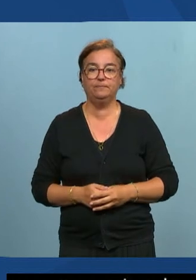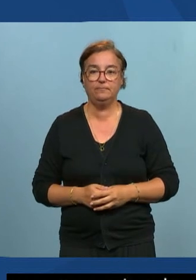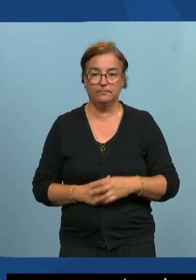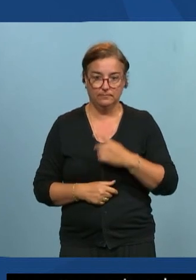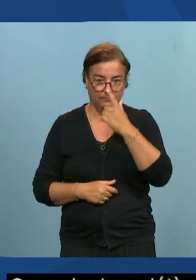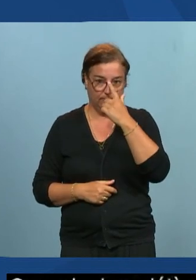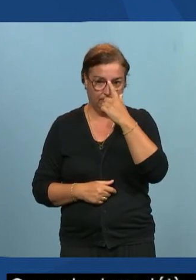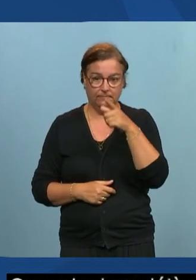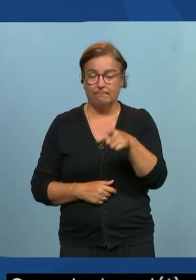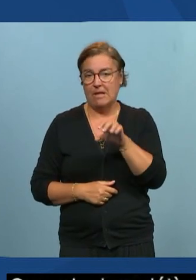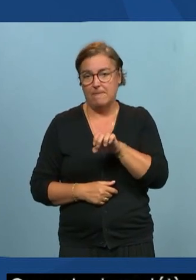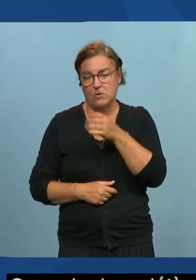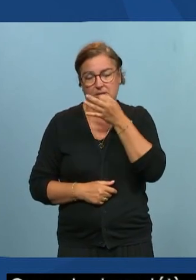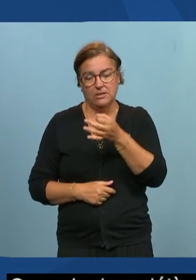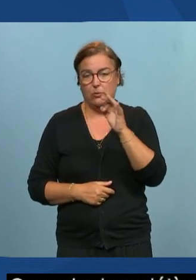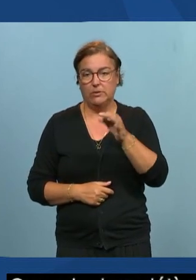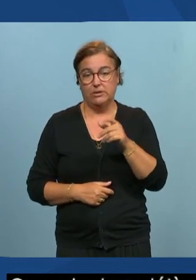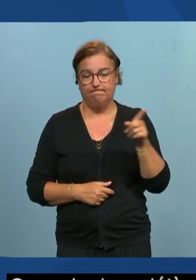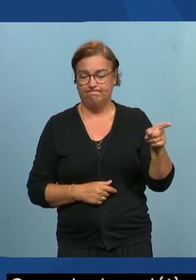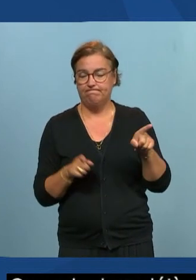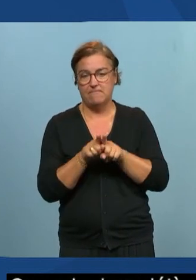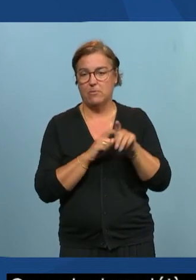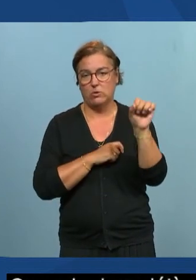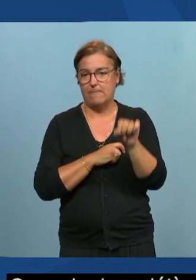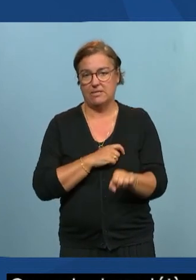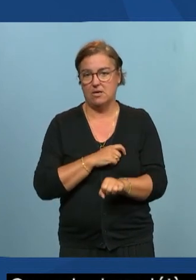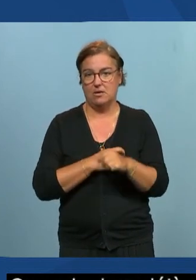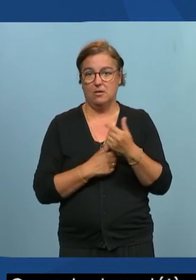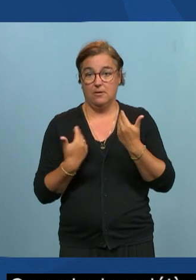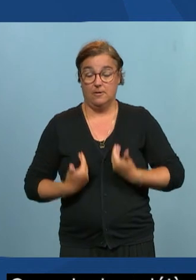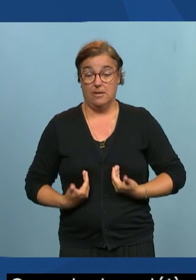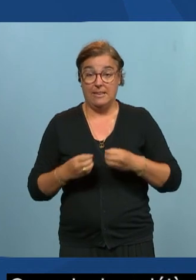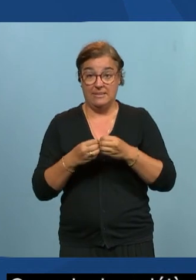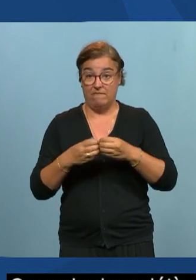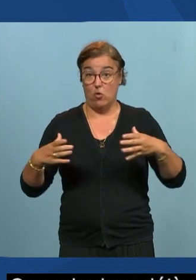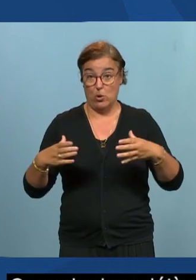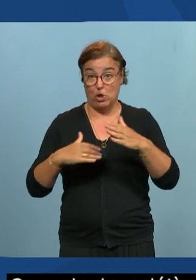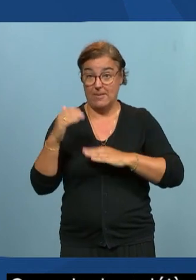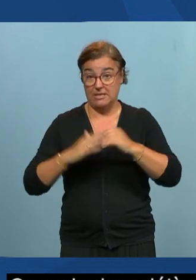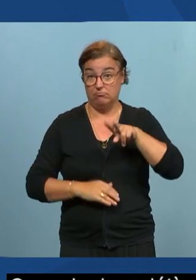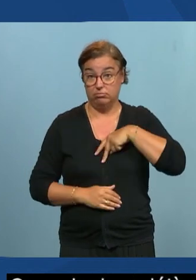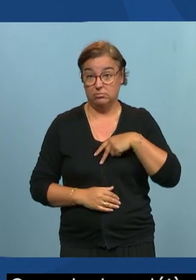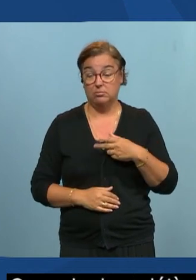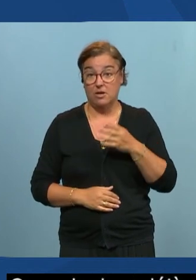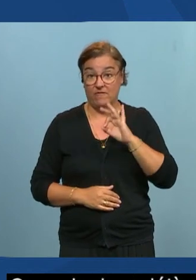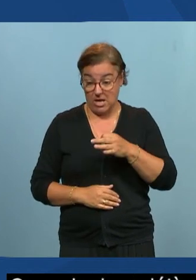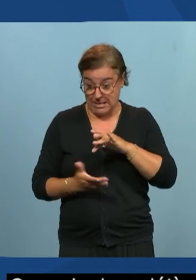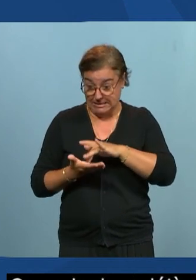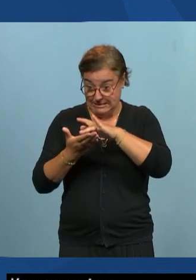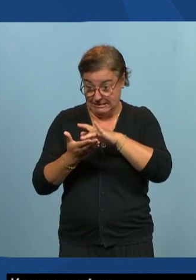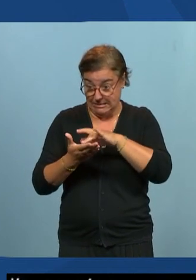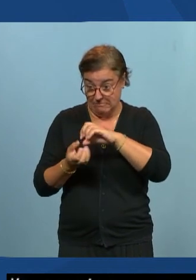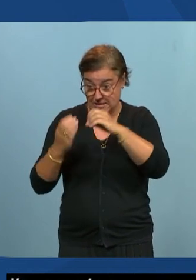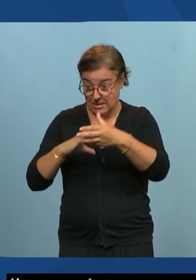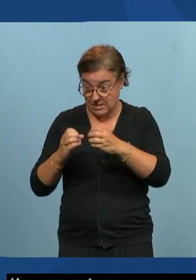je rejoins Sébastien le fait qu'en tant que développeuse on développe un site internet afin